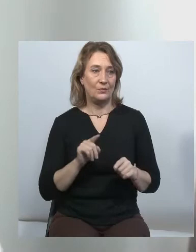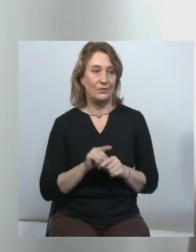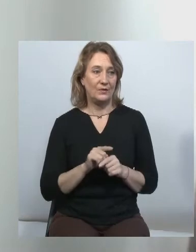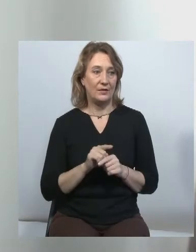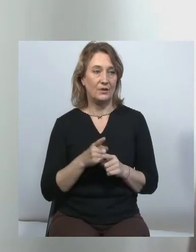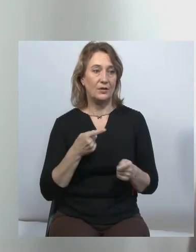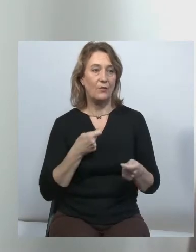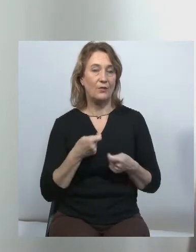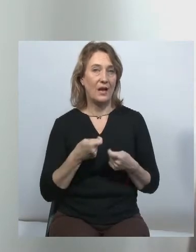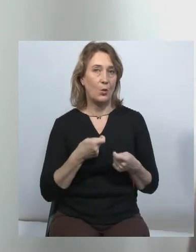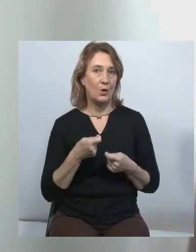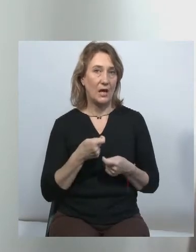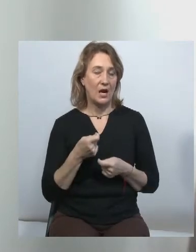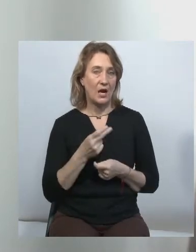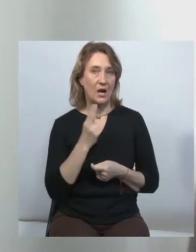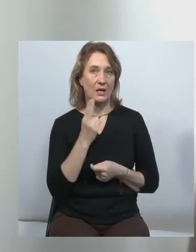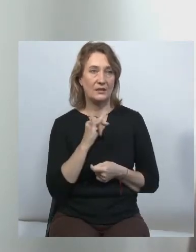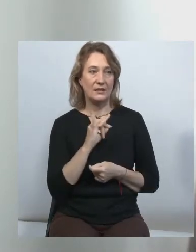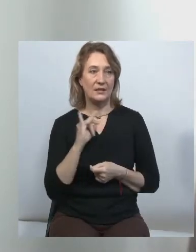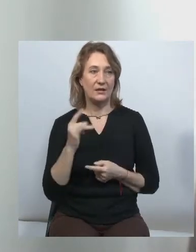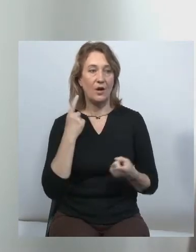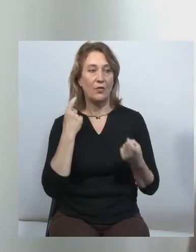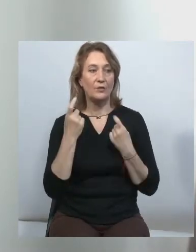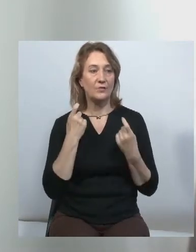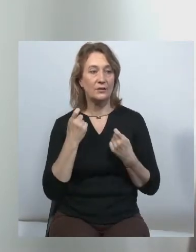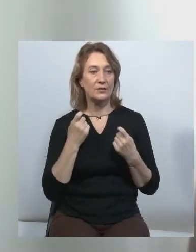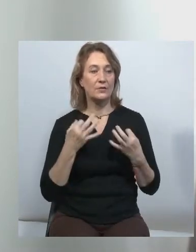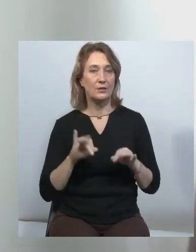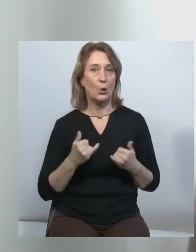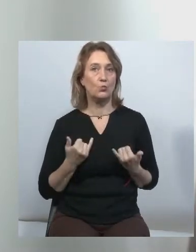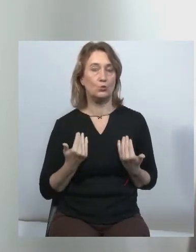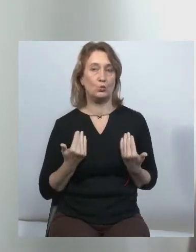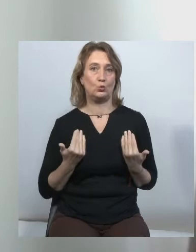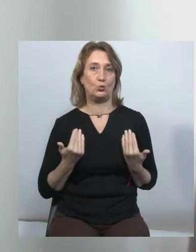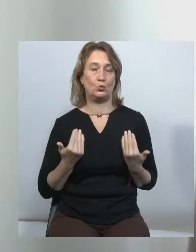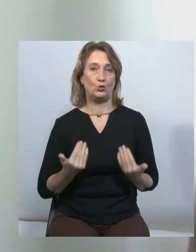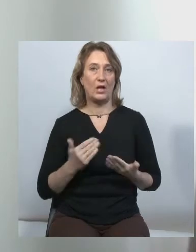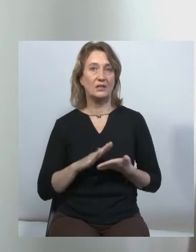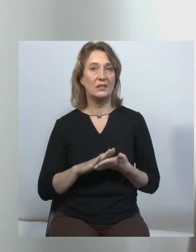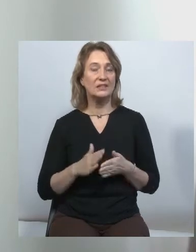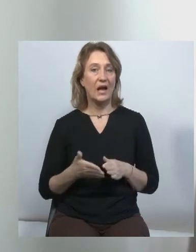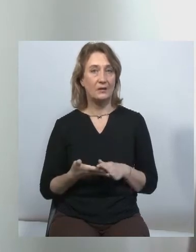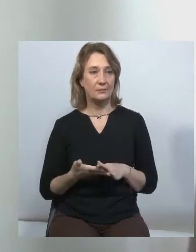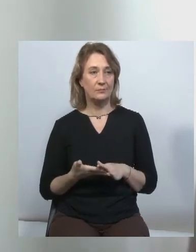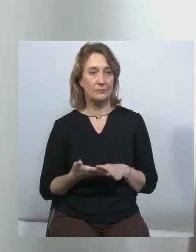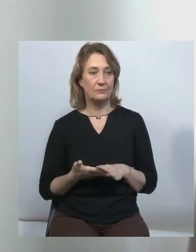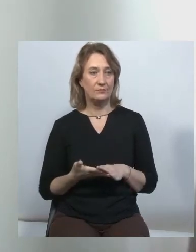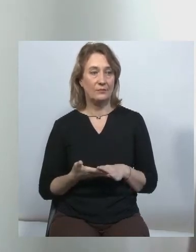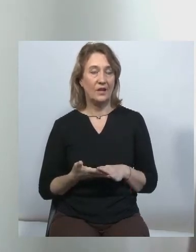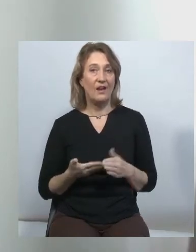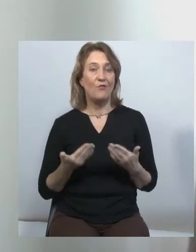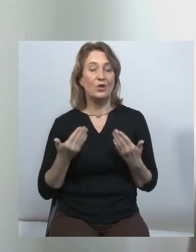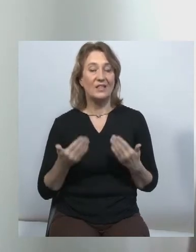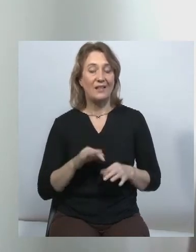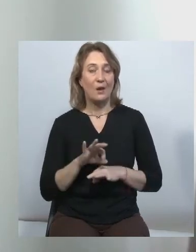у регуляції інформаційного простору у сучасний стан. Даний проєкт,